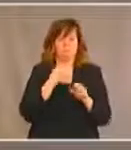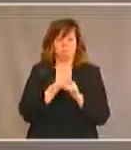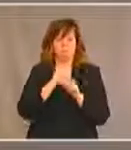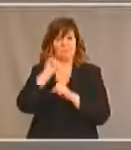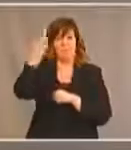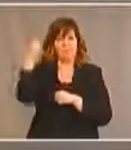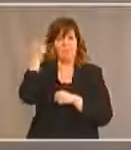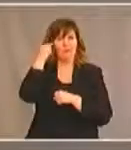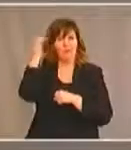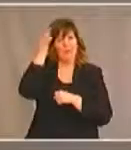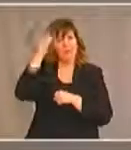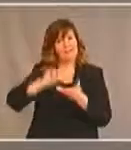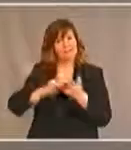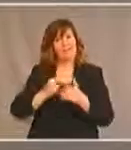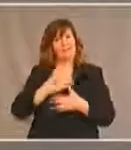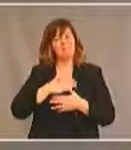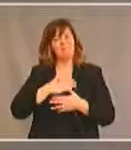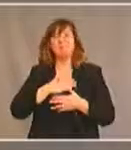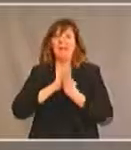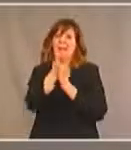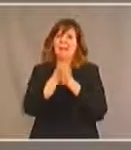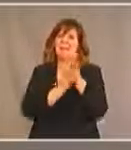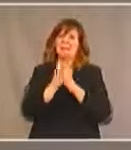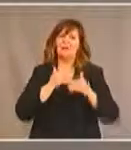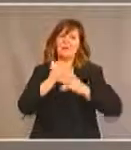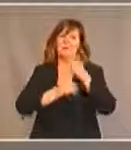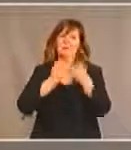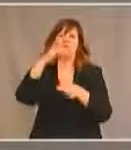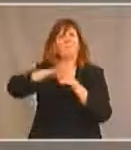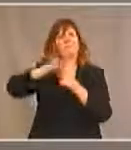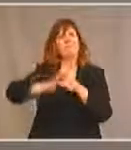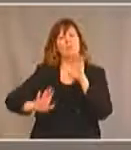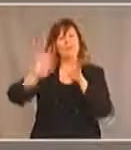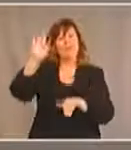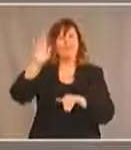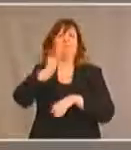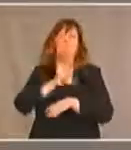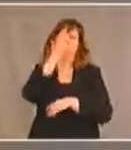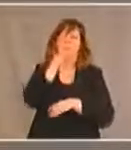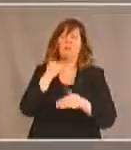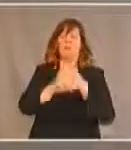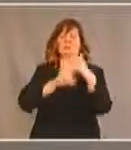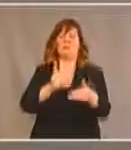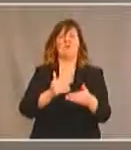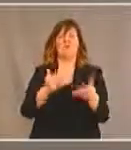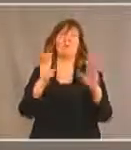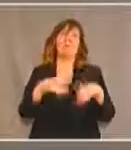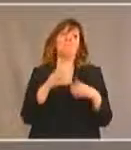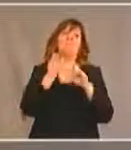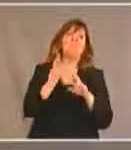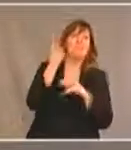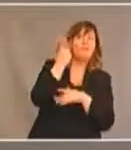intéressante du processus démocratique. Nous verrons ce qu'il adviendra du texte de loi. OK.